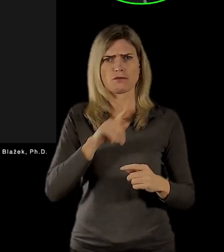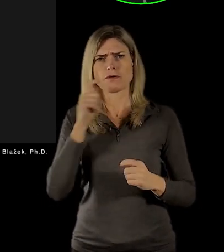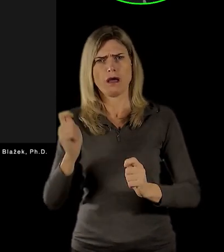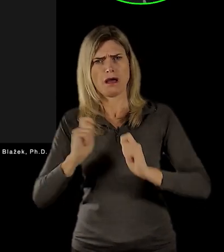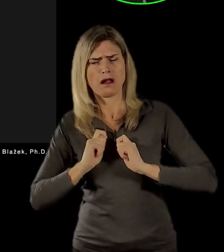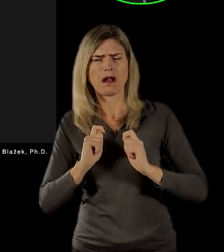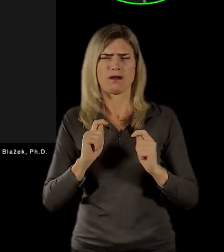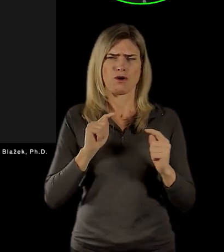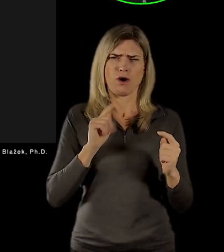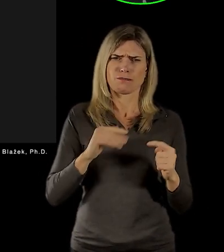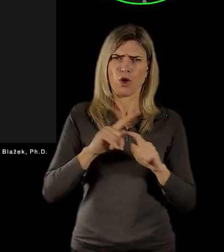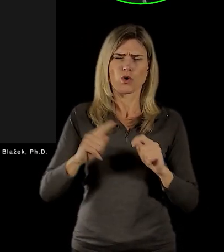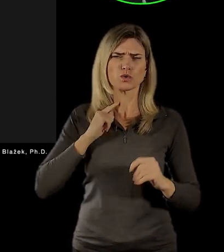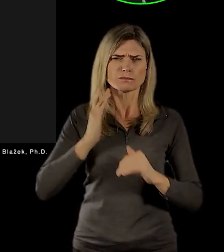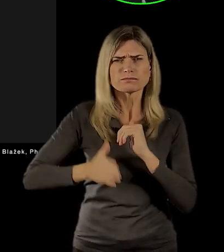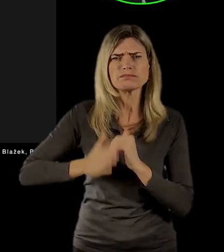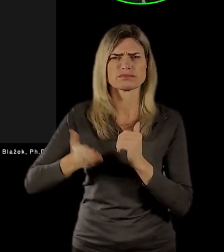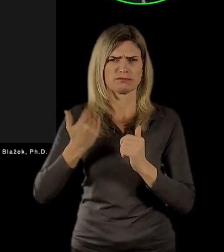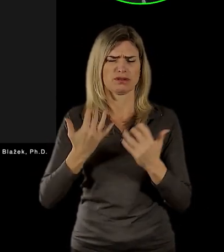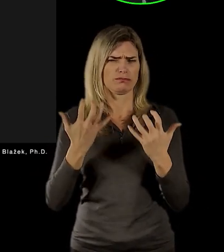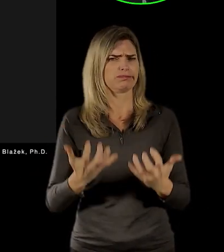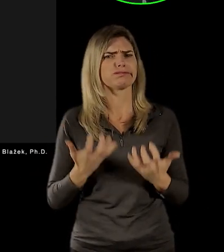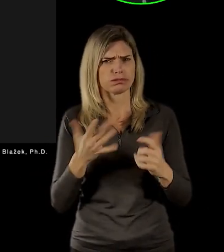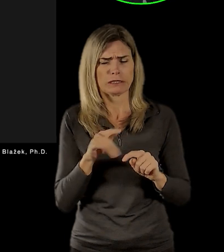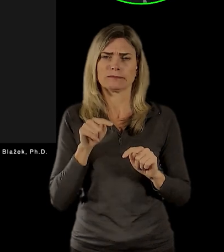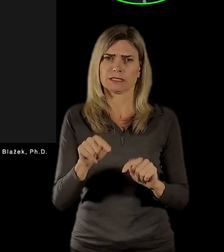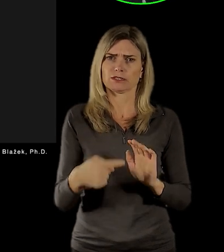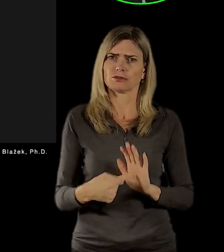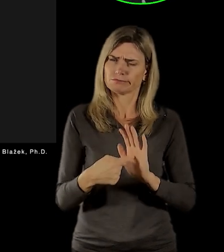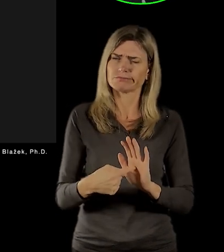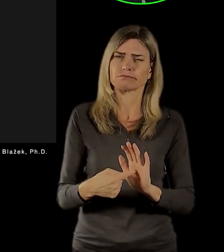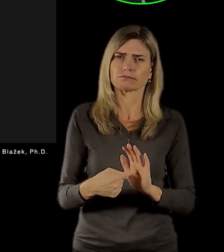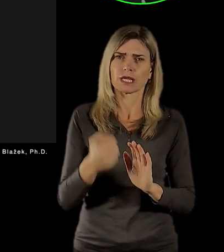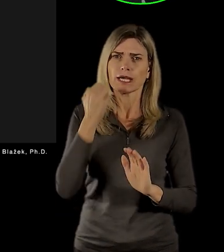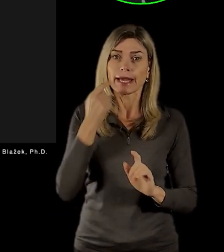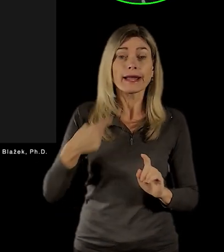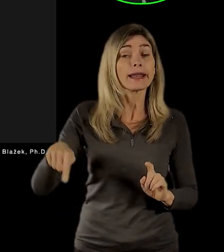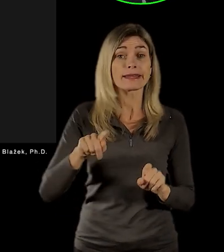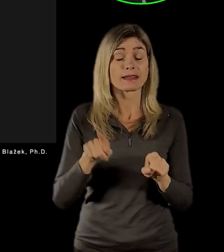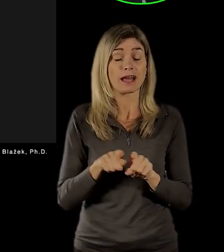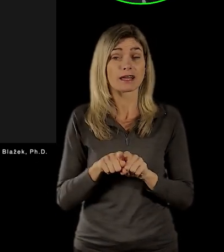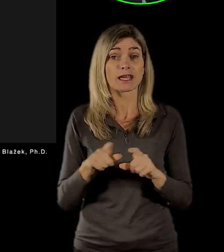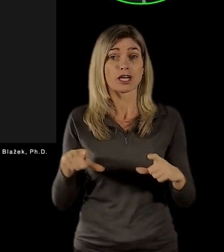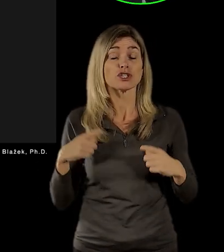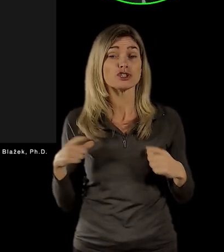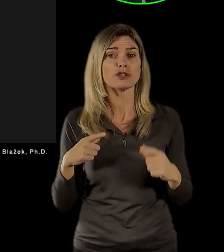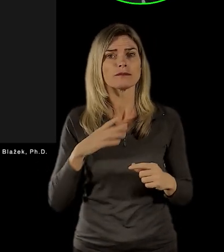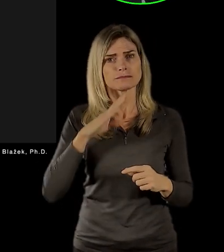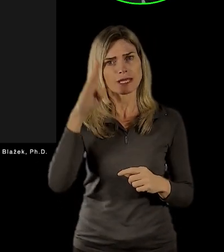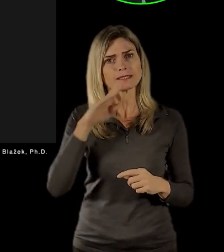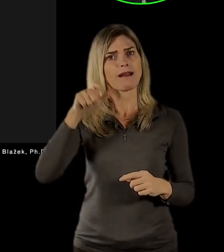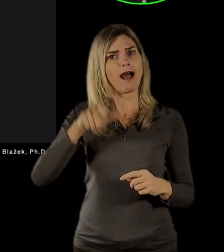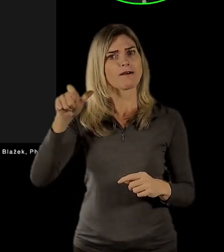odehrávaly se tam různé rituály, je to zároveň místo, kde žili nejrůznější významné historické